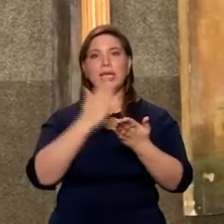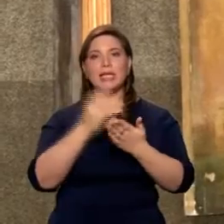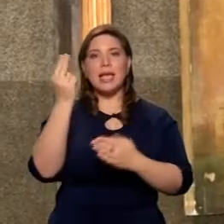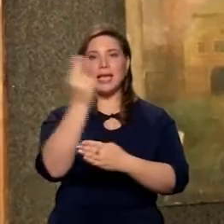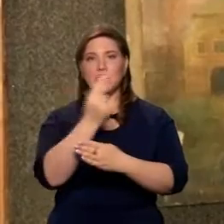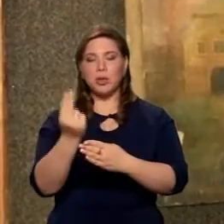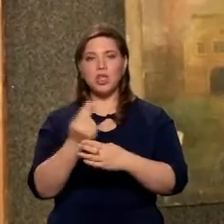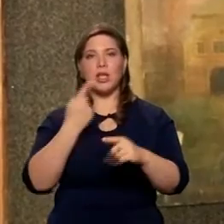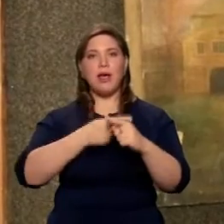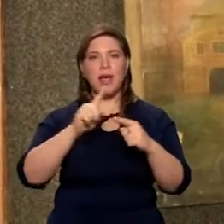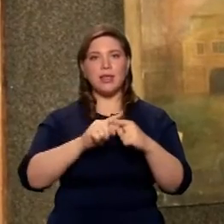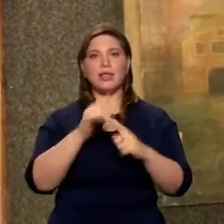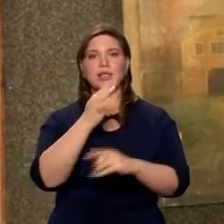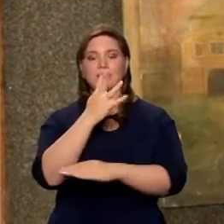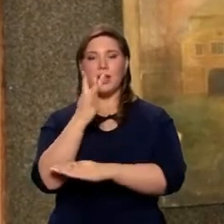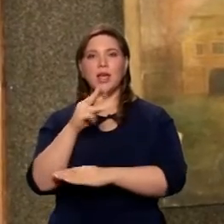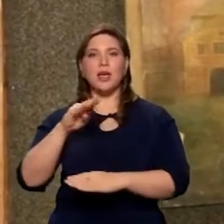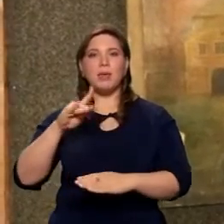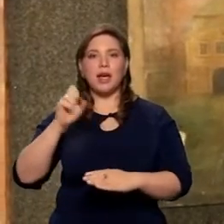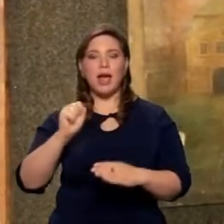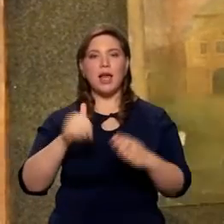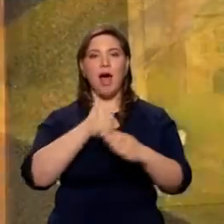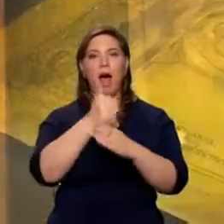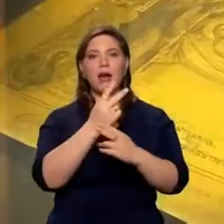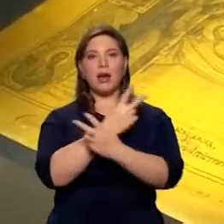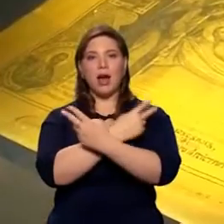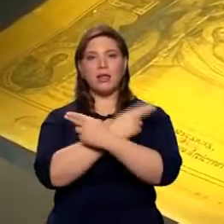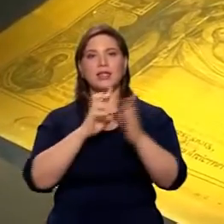изображение вот этой деревянной Михайло-Архангельской церкви.